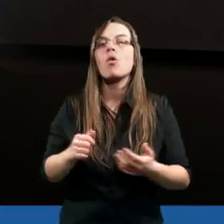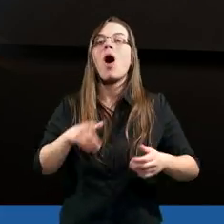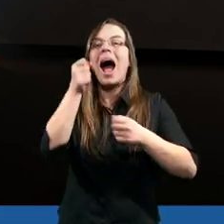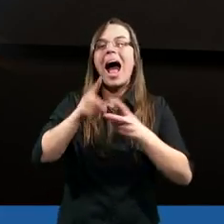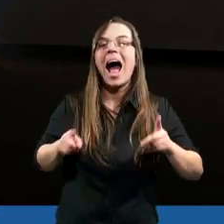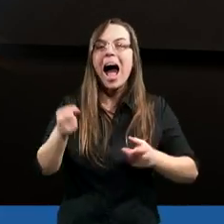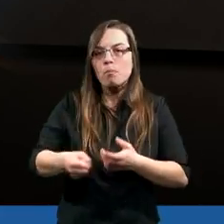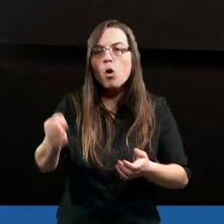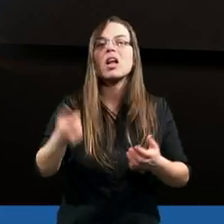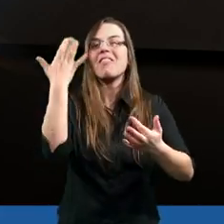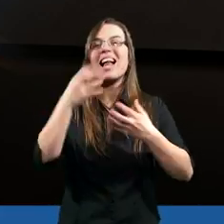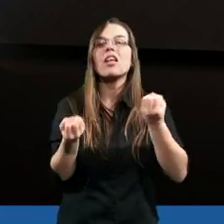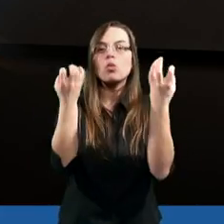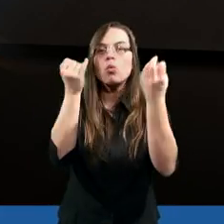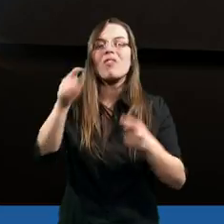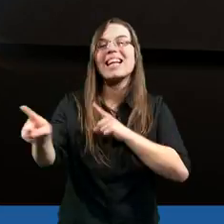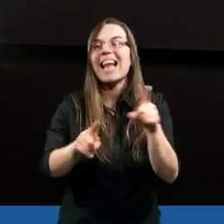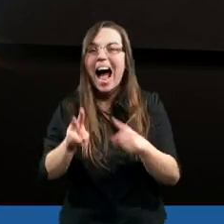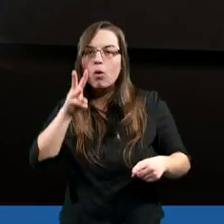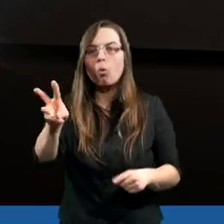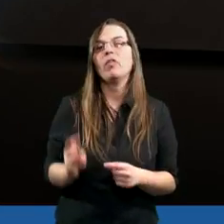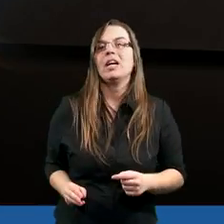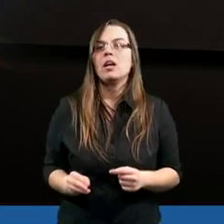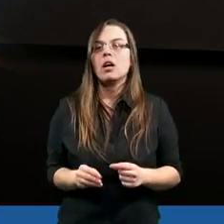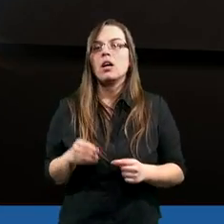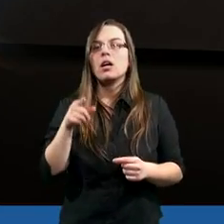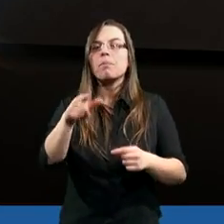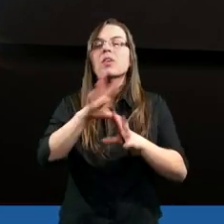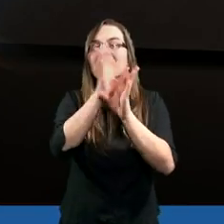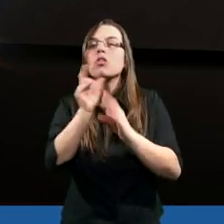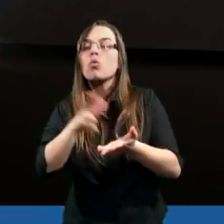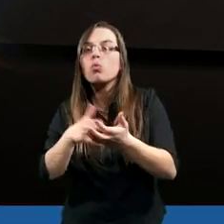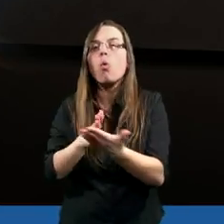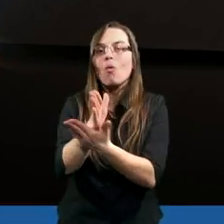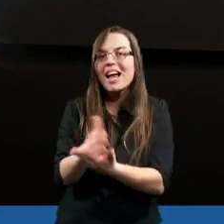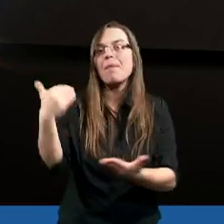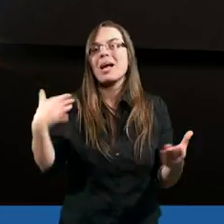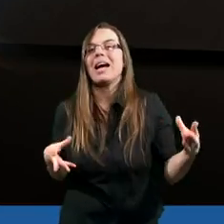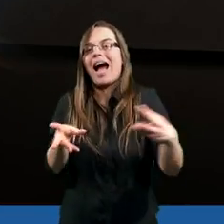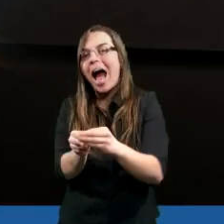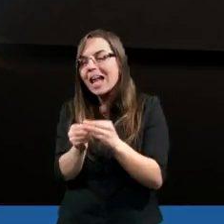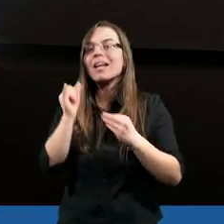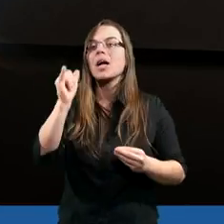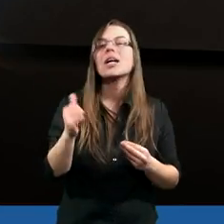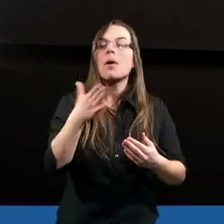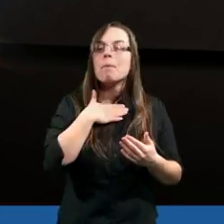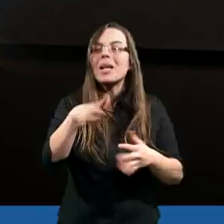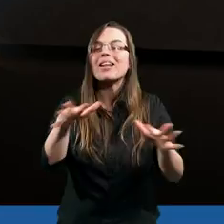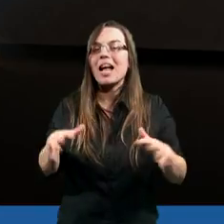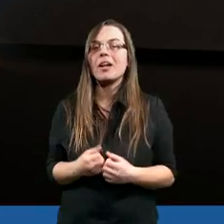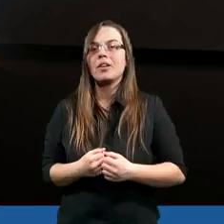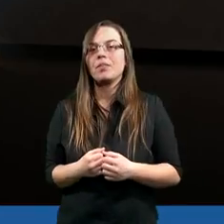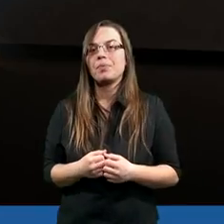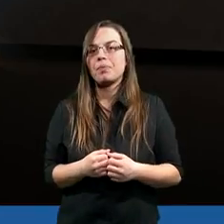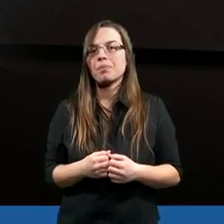apostołów działo się wiele cudów i znaków. Wszyscy zaś, którzy uwierzyli, byli razem i mieli wszystko